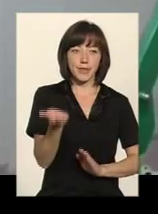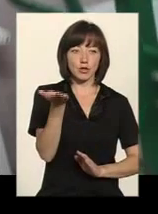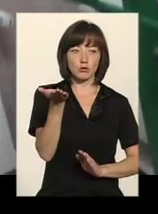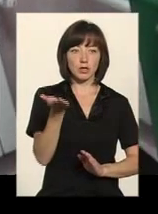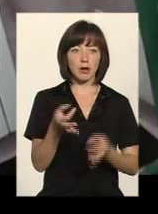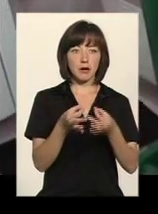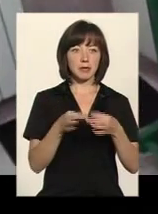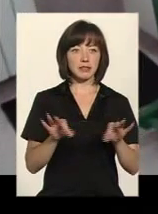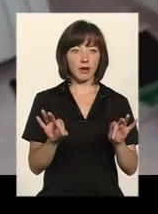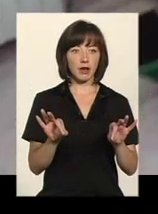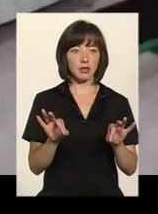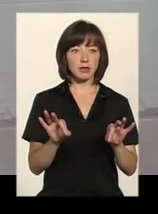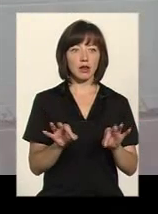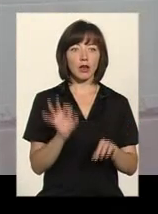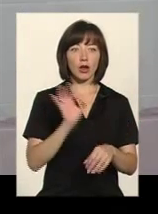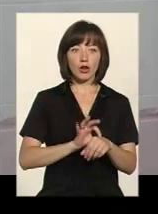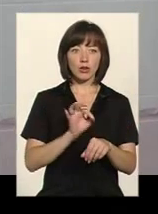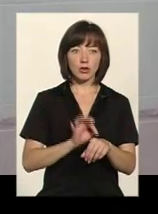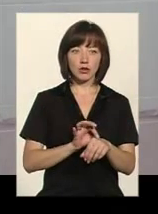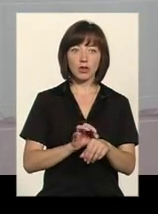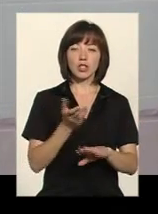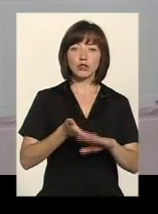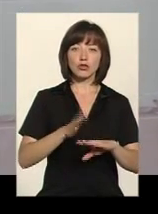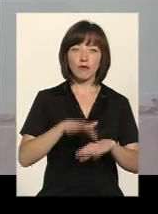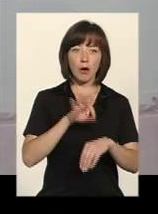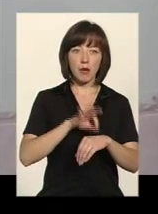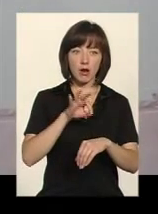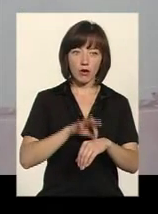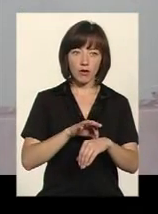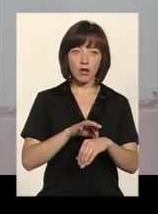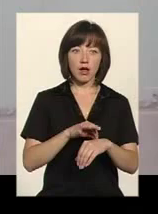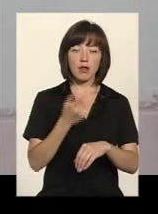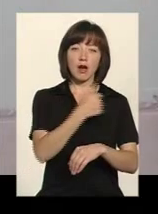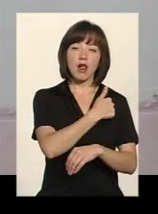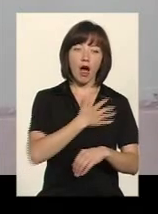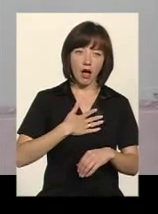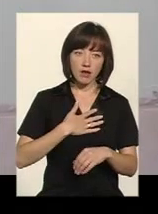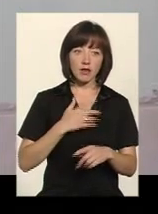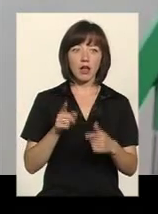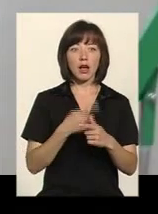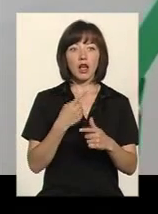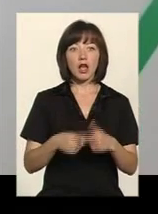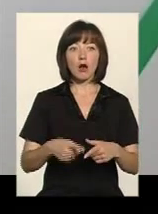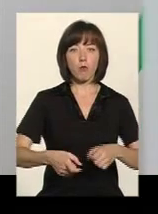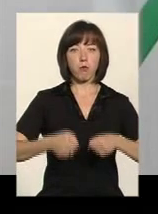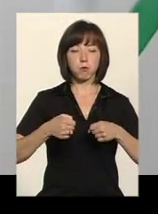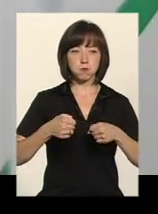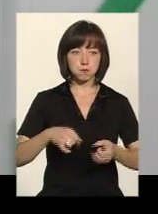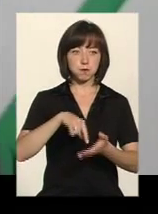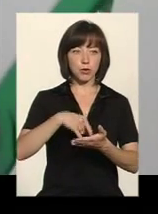дозволяє больного з двійною ампутанцією, тежового, наприклад, раненого больного, і летучного больного,